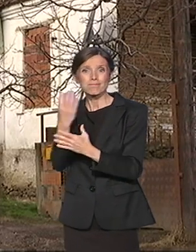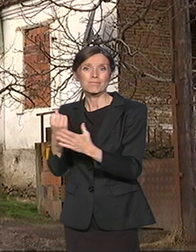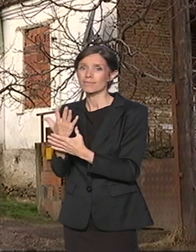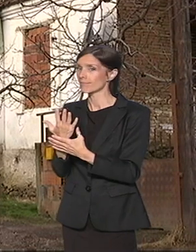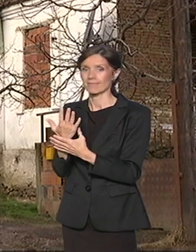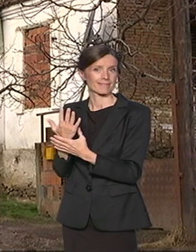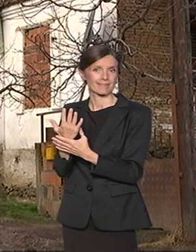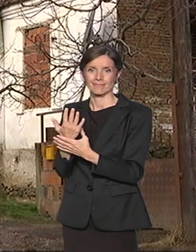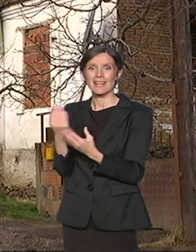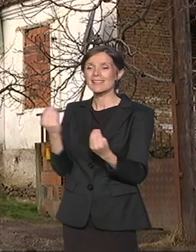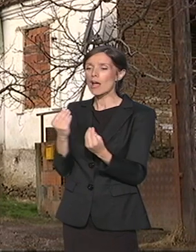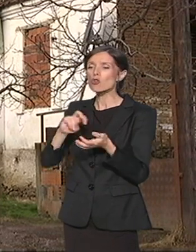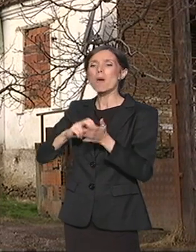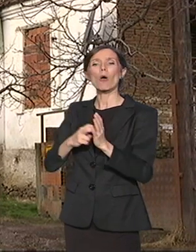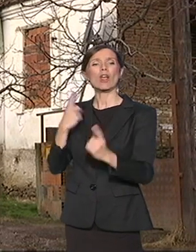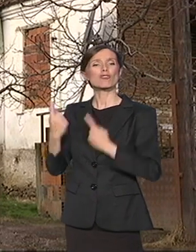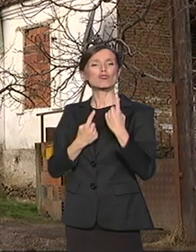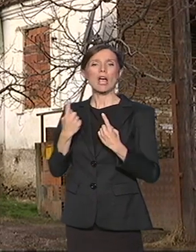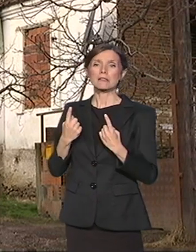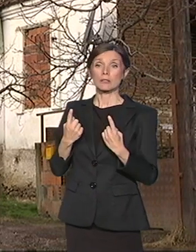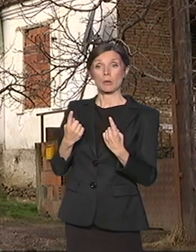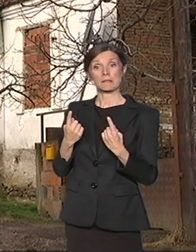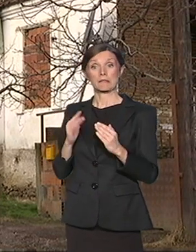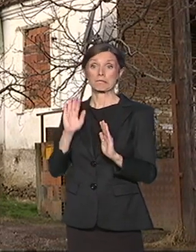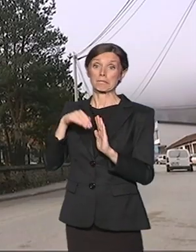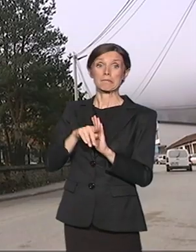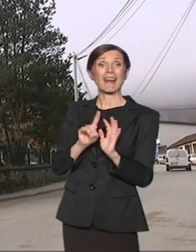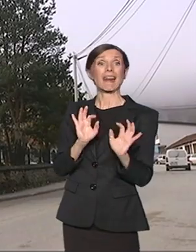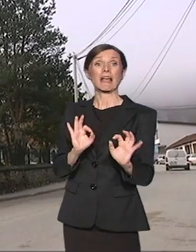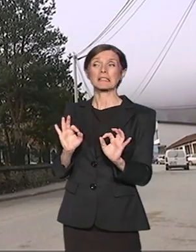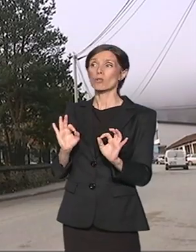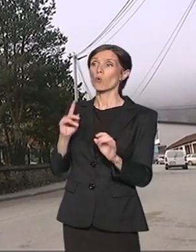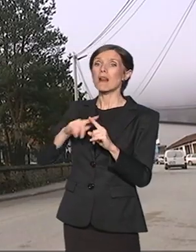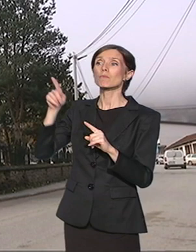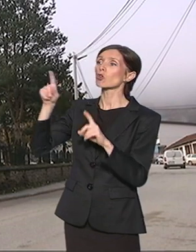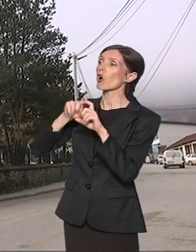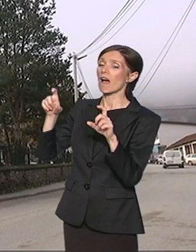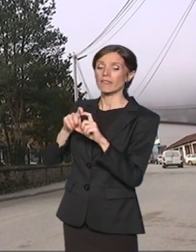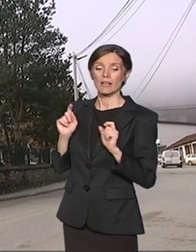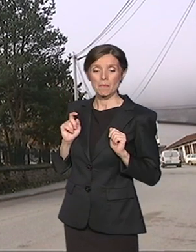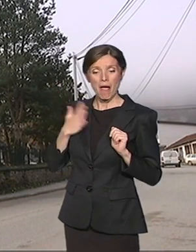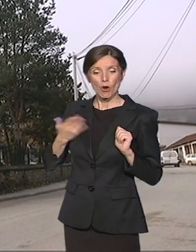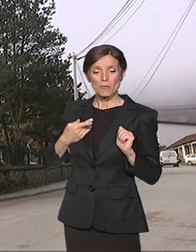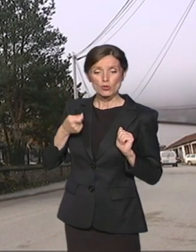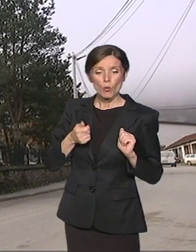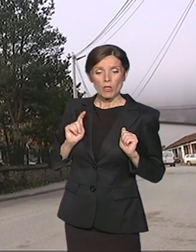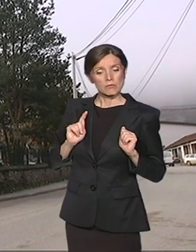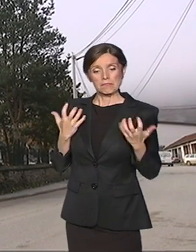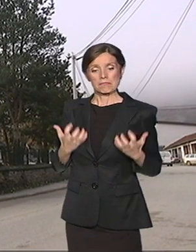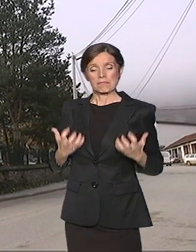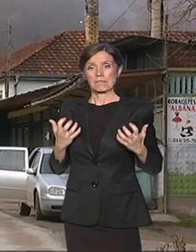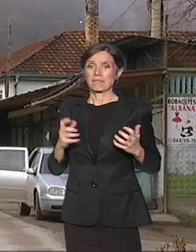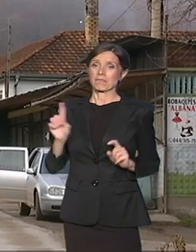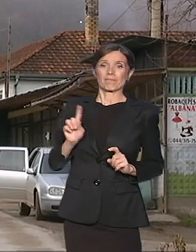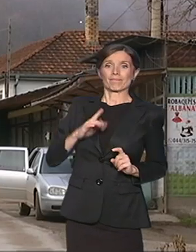nestabilne. Gledajući sa političke strane, smatram da investitori sveme vreme ponekad si zamisli da li bi nešto investirali u